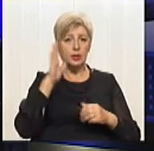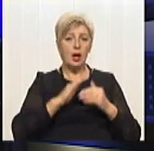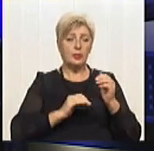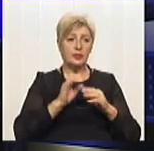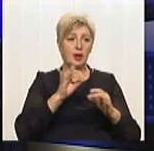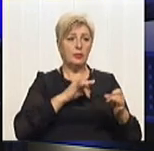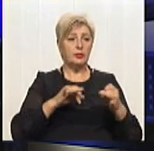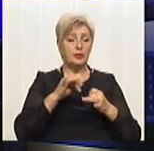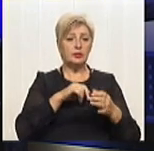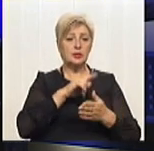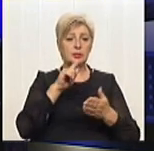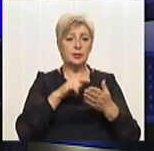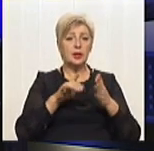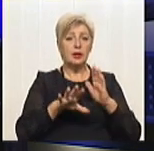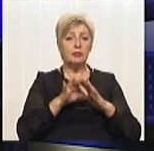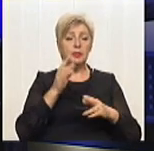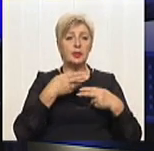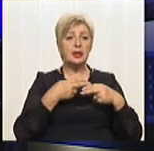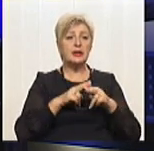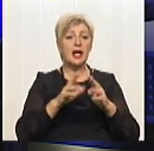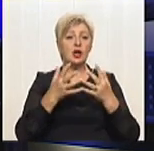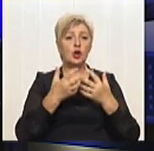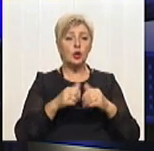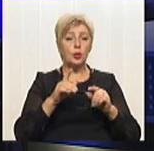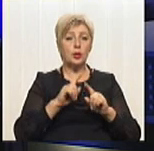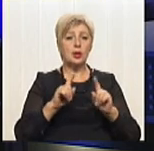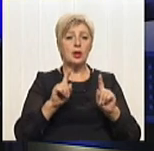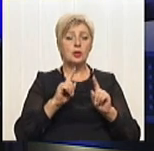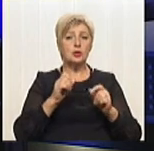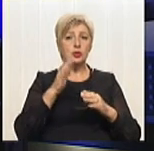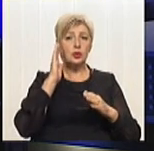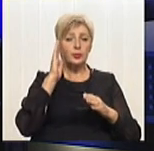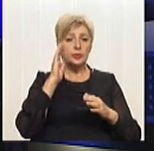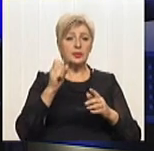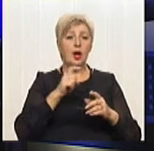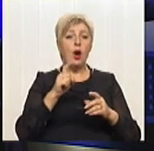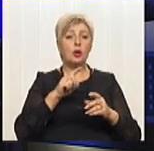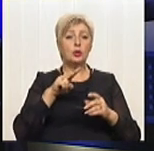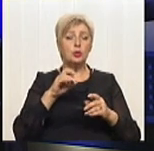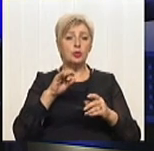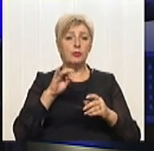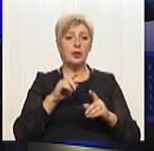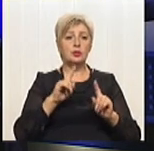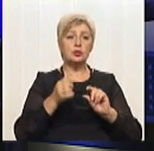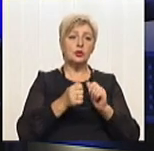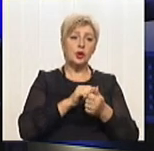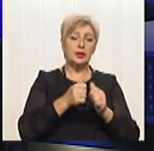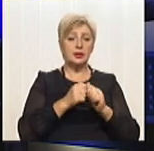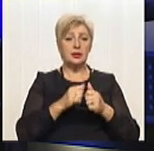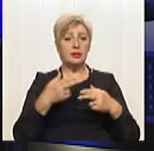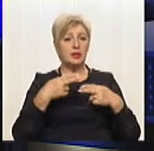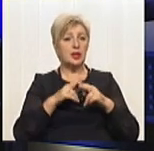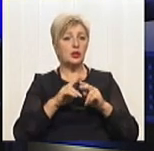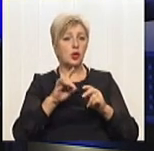обговорювалося питання вибору технологій очищення щодо перспектив хлорування, щодо альтернативних технологій.